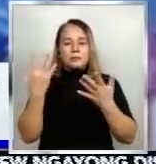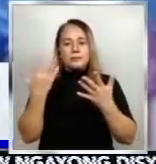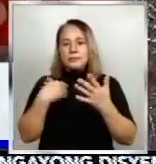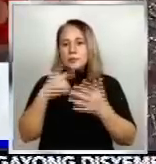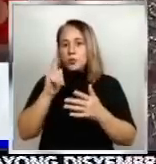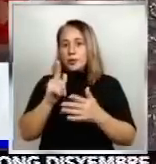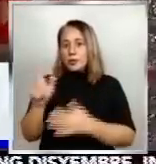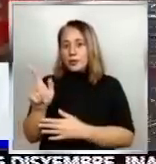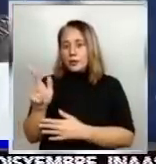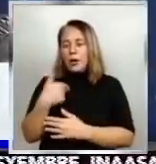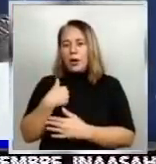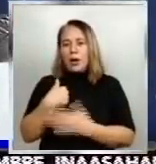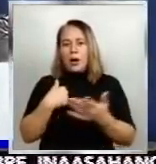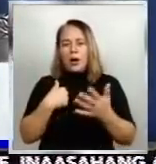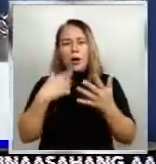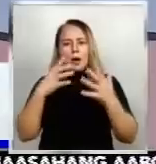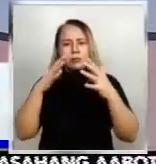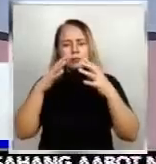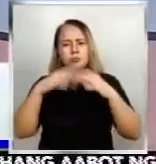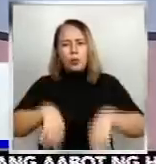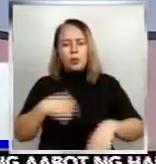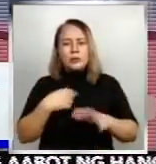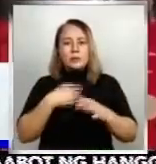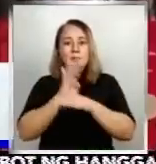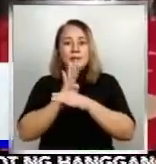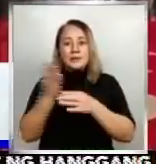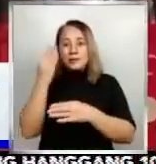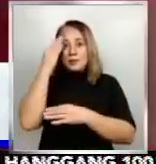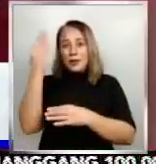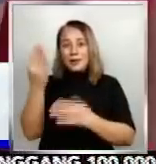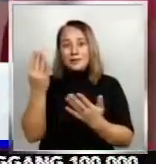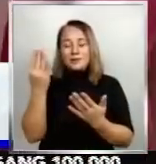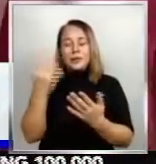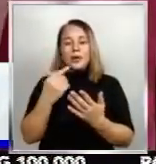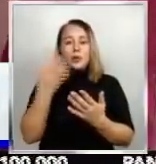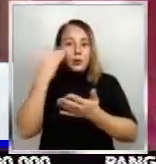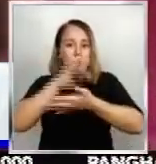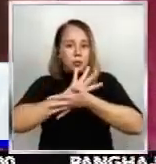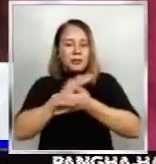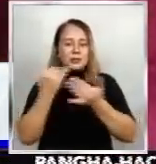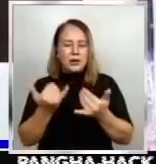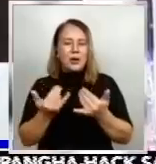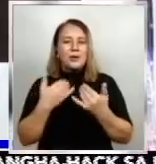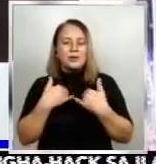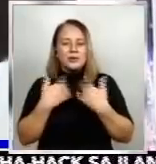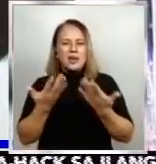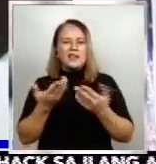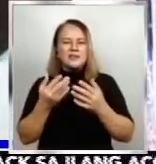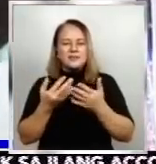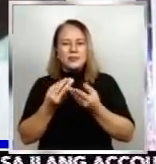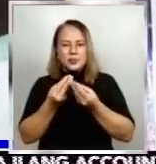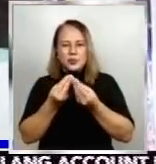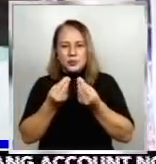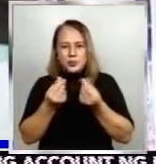halos mabura ang industriya ng paputok at pailaw sa bukayo-bulakan dahil sa pandemia, ngayong taon, unti-unti raw silang nakakabangon. Marami ang